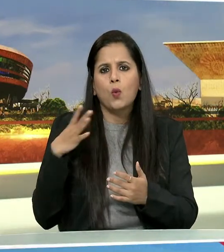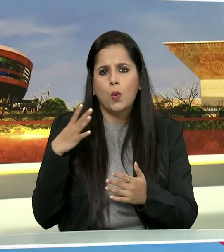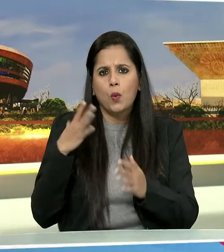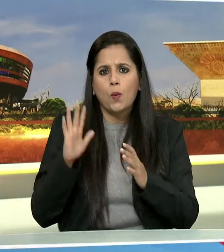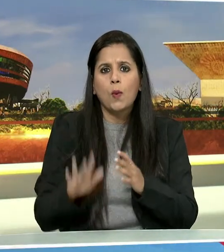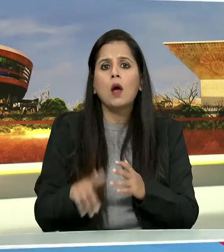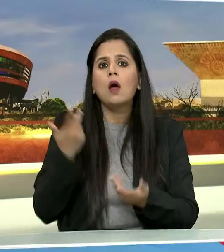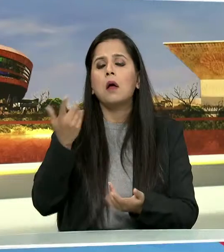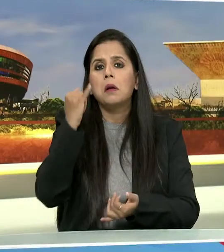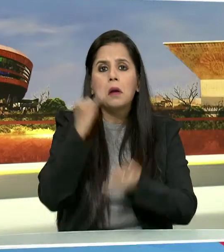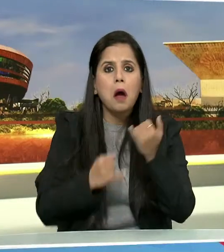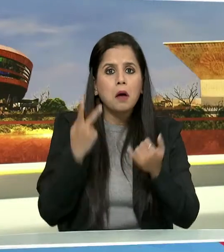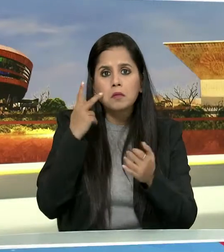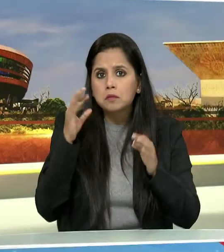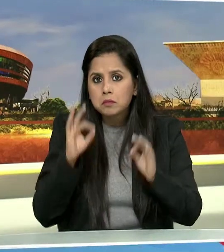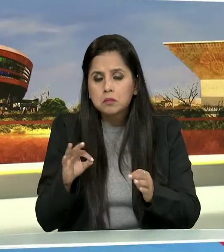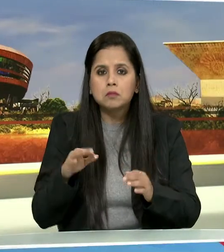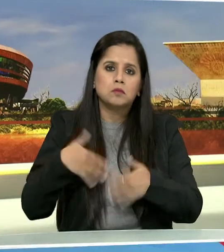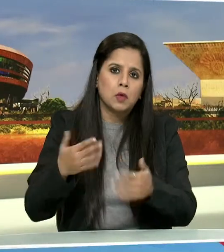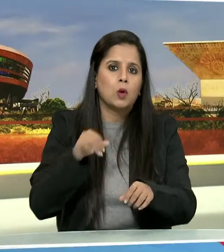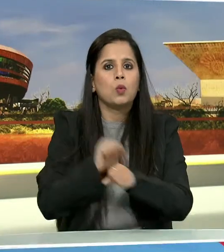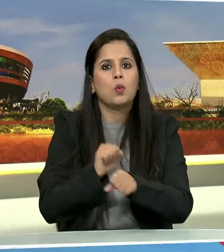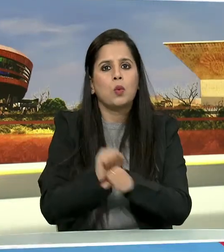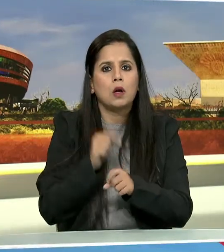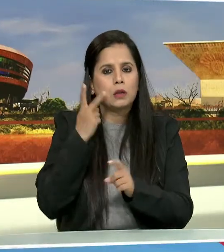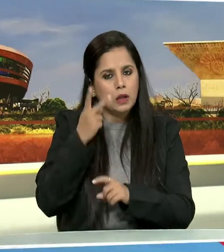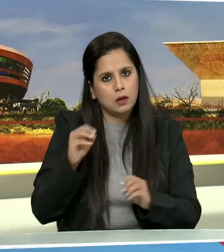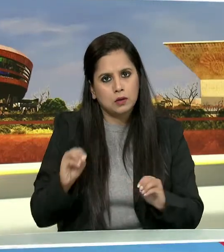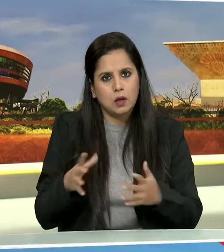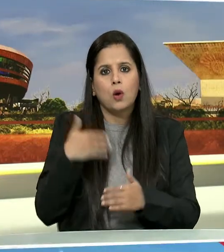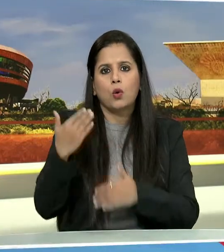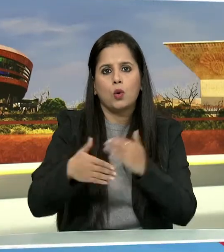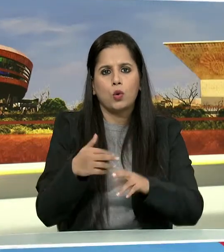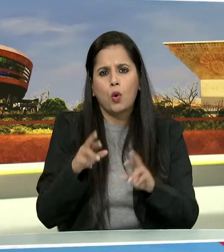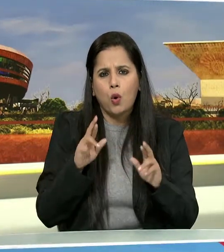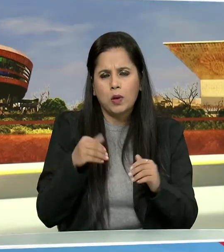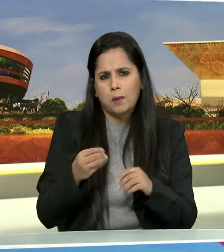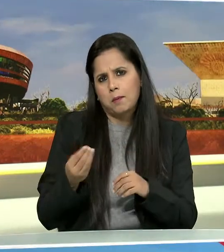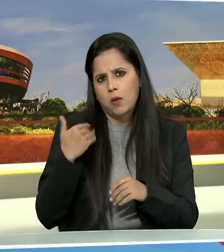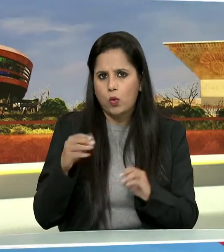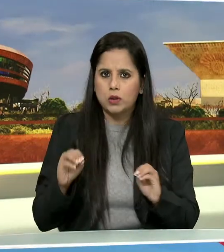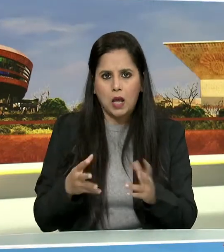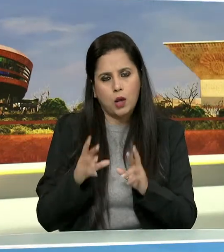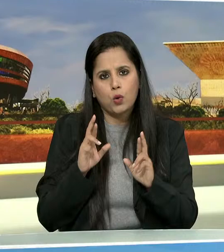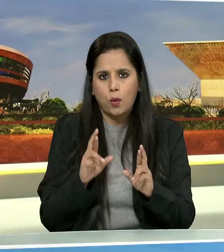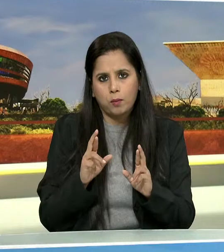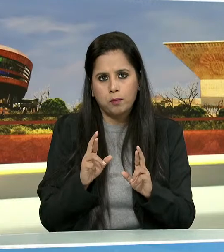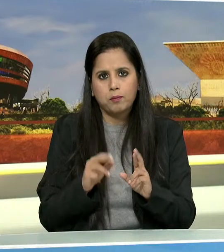आखरी कुपंड का और वो उसकी उसकी शुरुआत जो है, अभी हाल में हो जाएगी